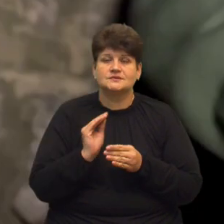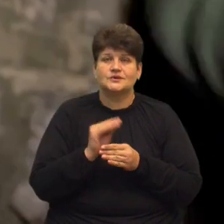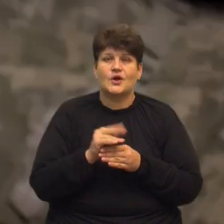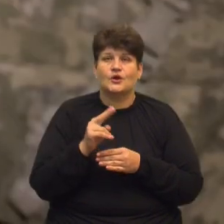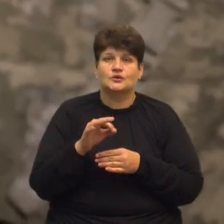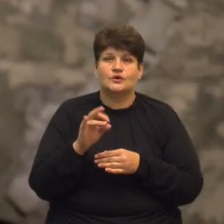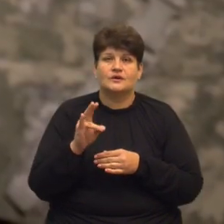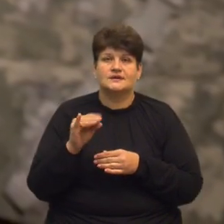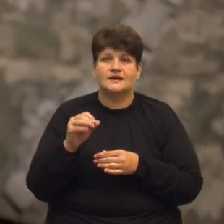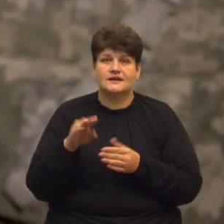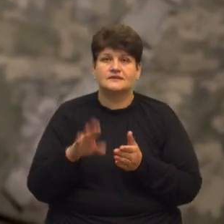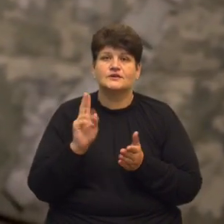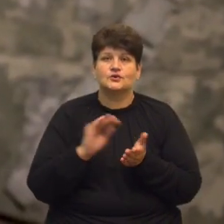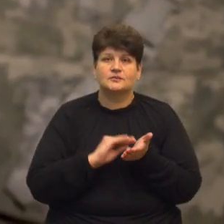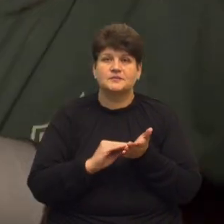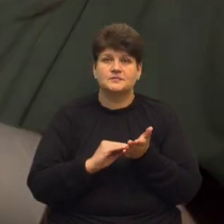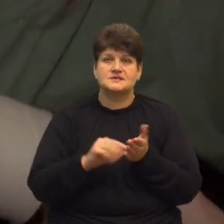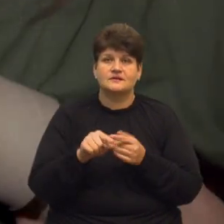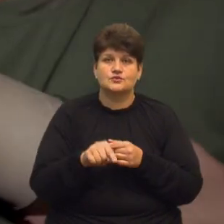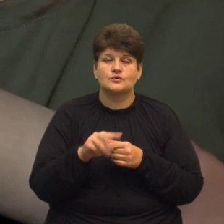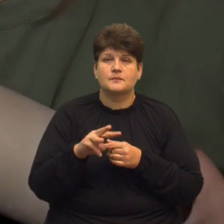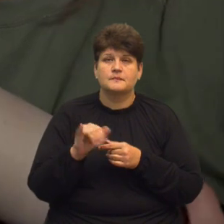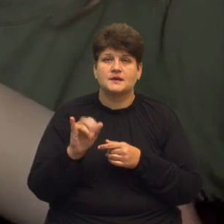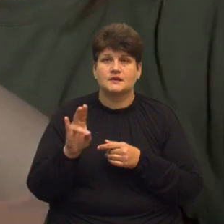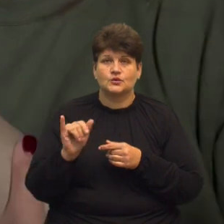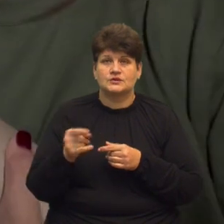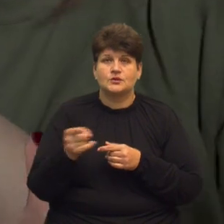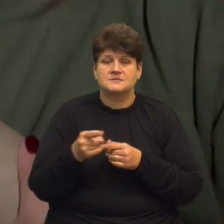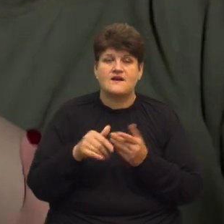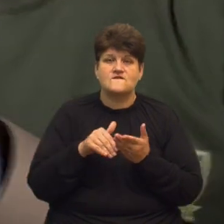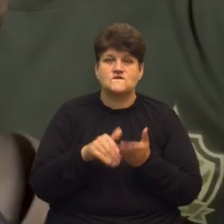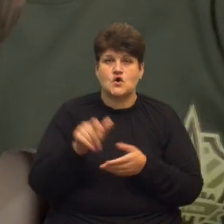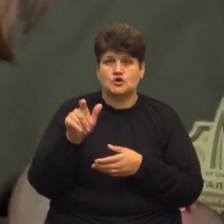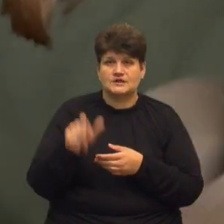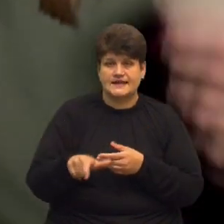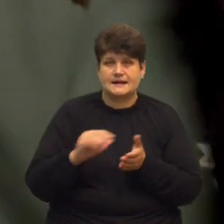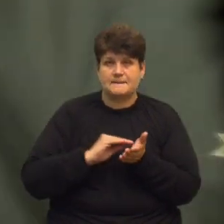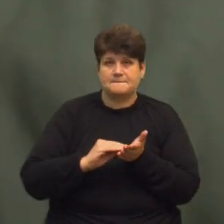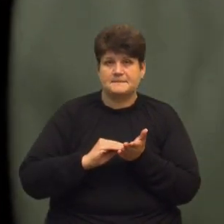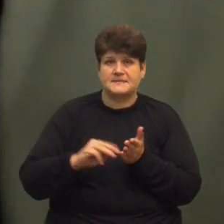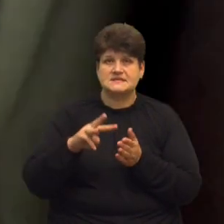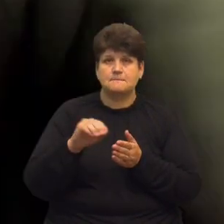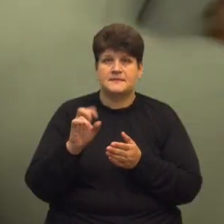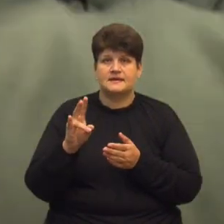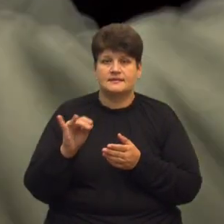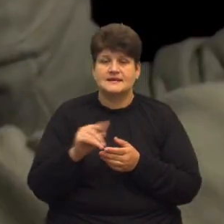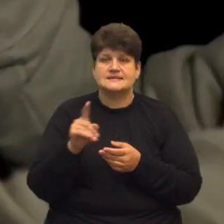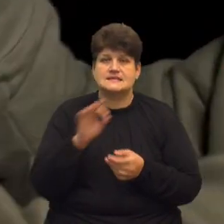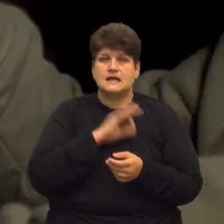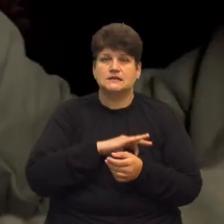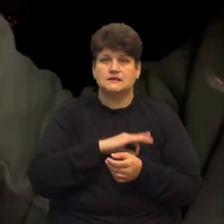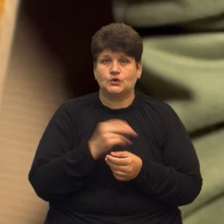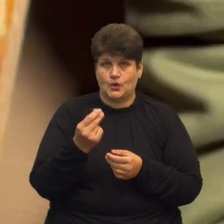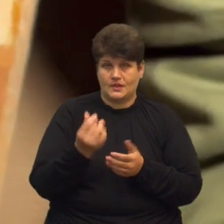підписав цю міну Тернопільська волонтерка Ольга Данченко підписує міни за донат За виручені гроші